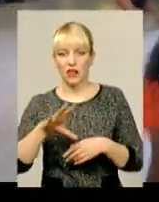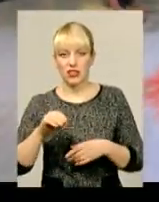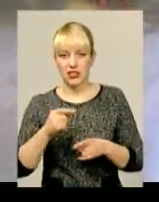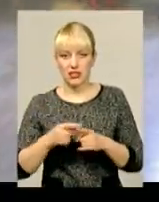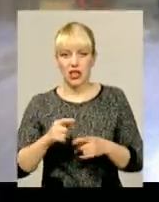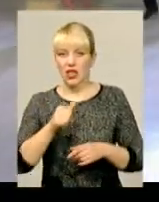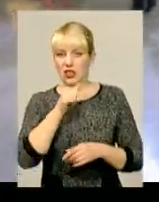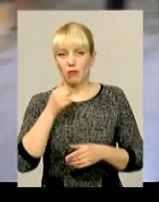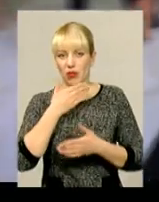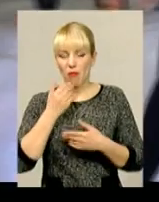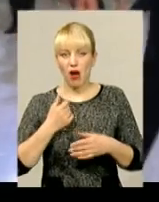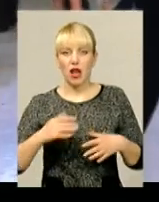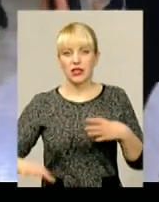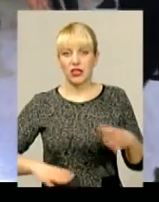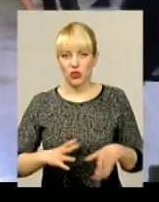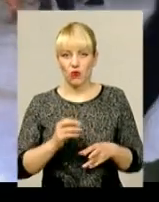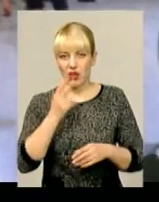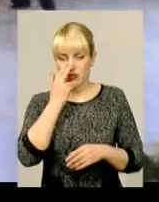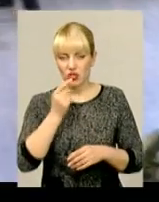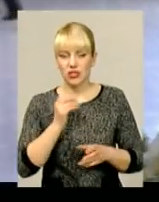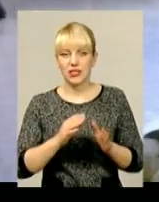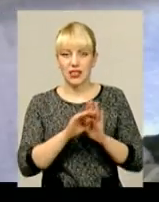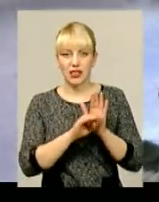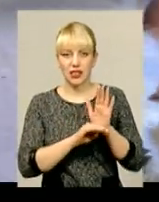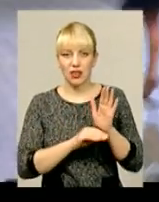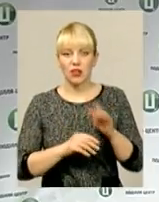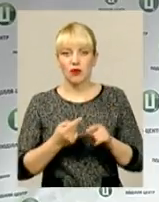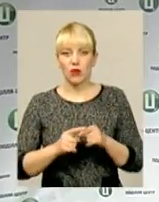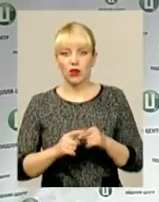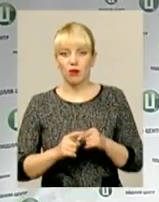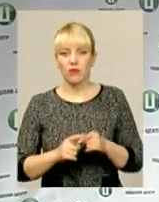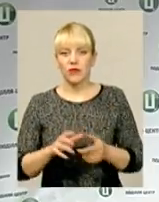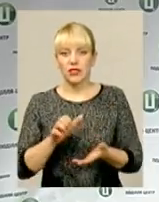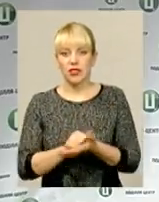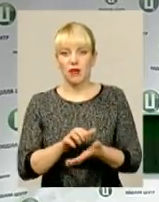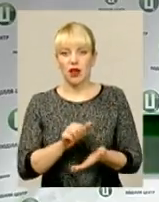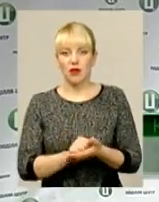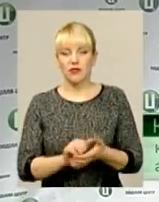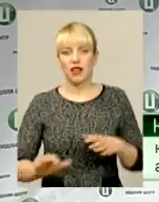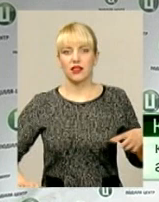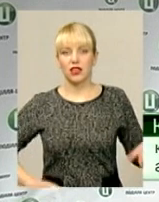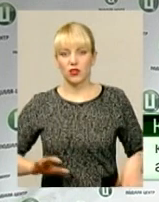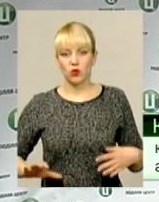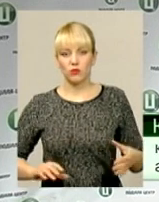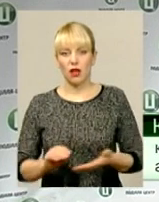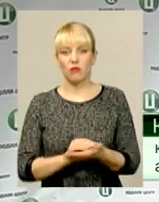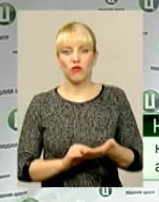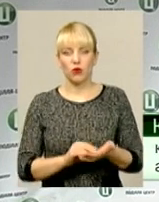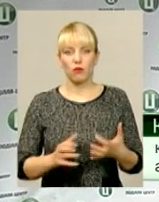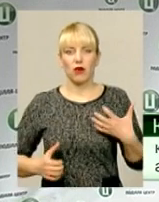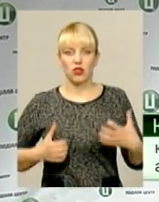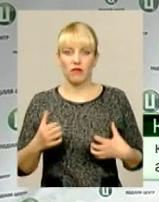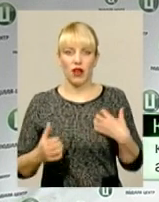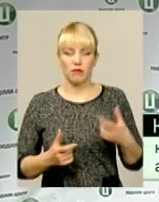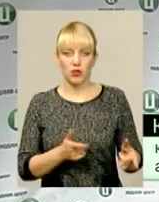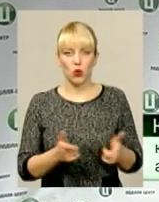Тренувалися в звичному режимі за стандартною програмою, розповів наставник чемпіонів. Займаємося, тренуємося, готуємося, переживаємо.